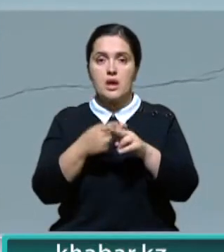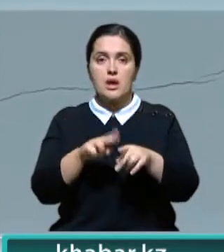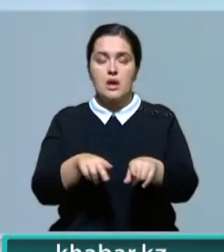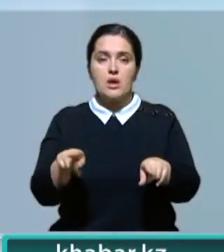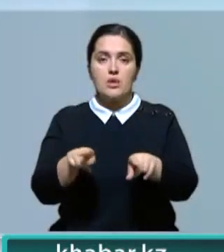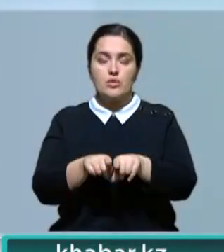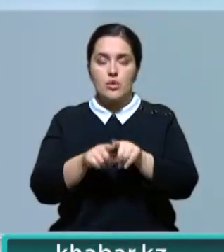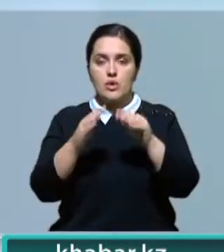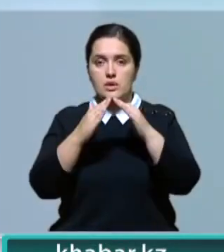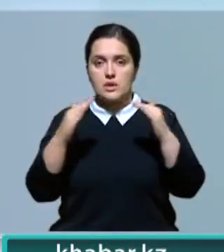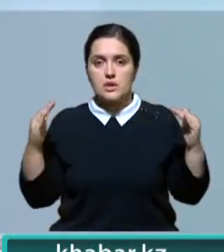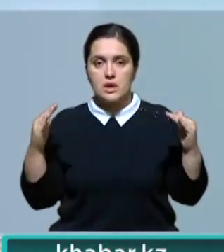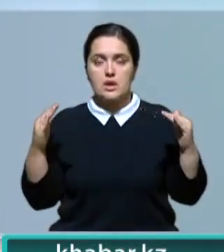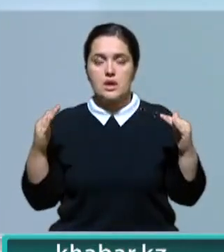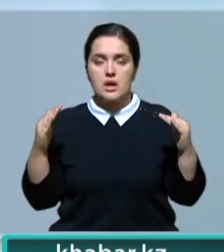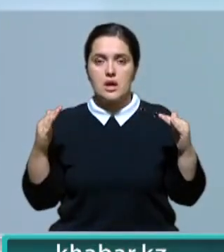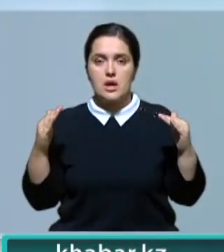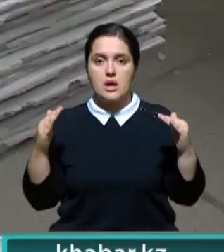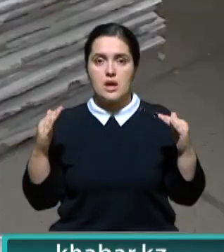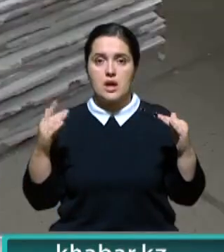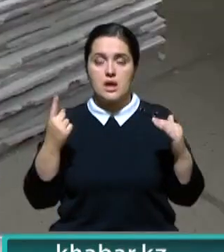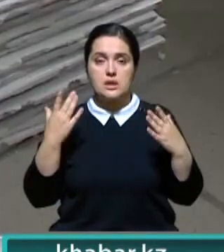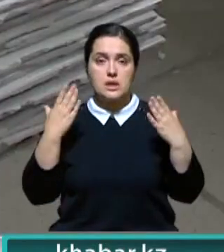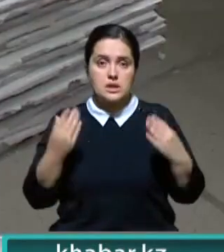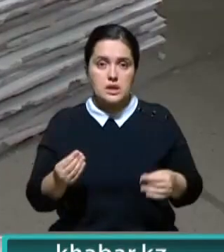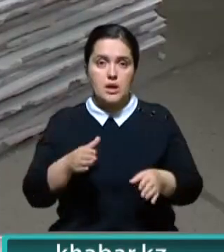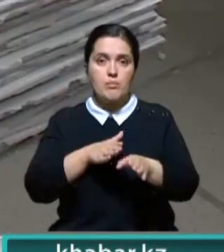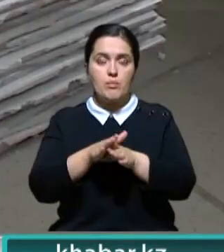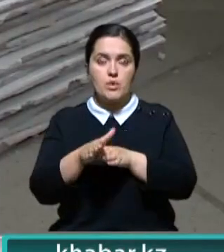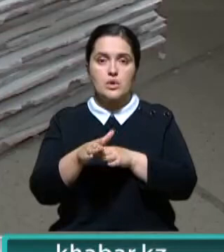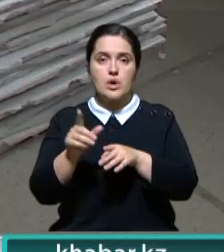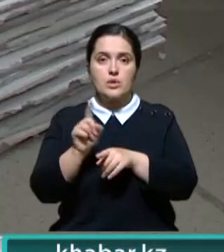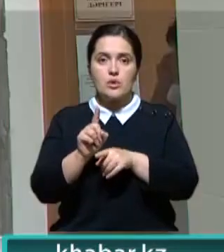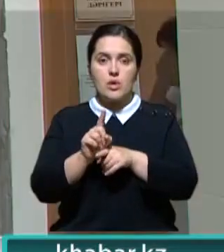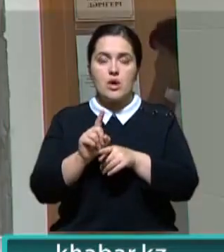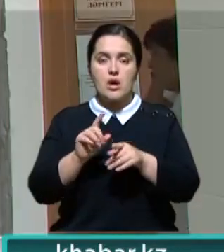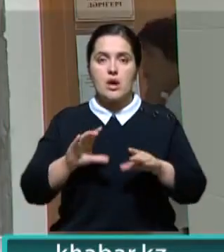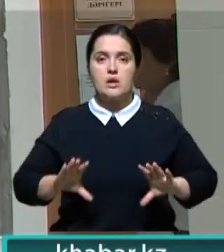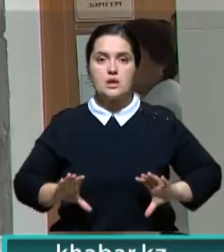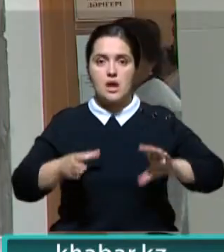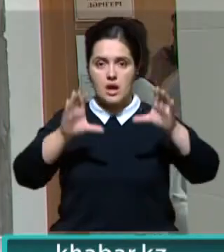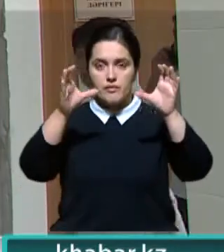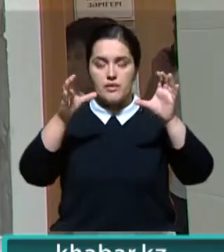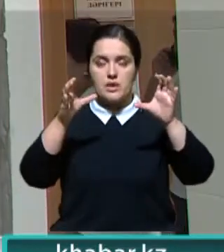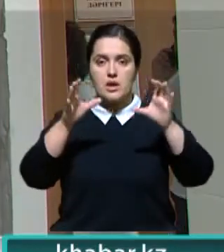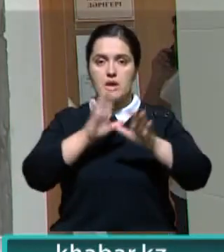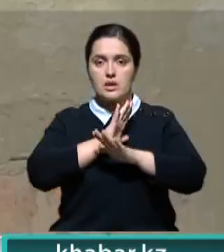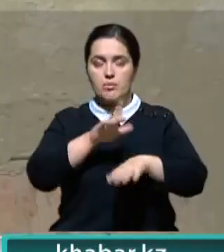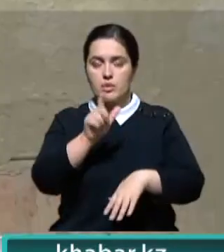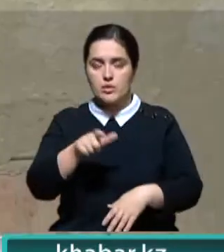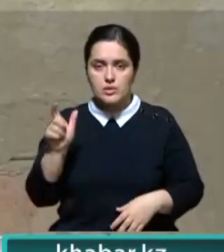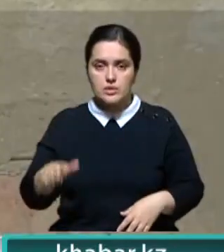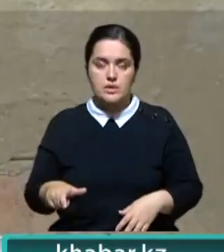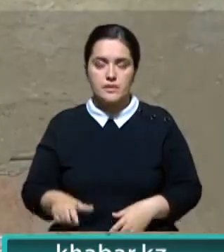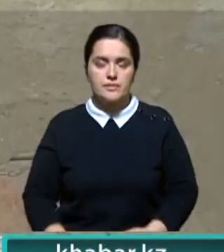основание кровли, образуя широкие щели. В один день полностью обрушился и кафель в одном из кабинетов. Благо, что не было пациентов в тот момент.